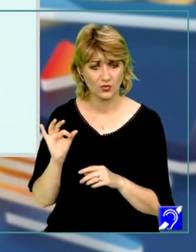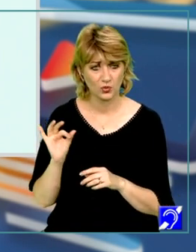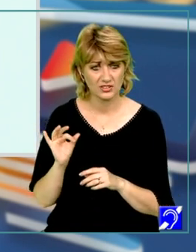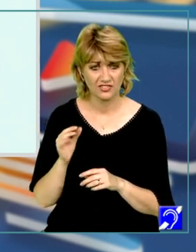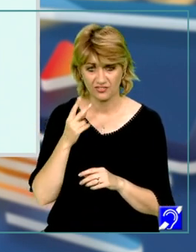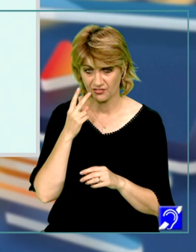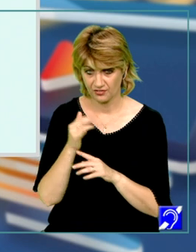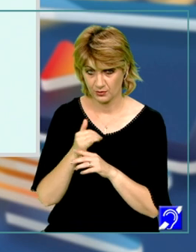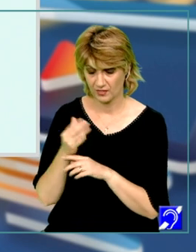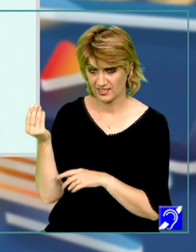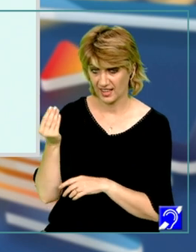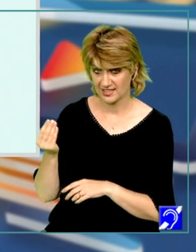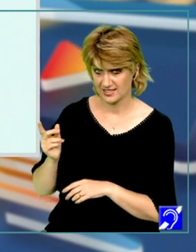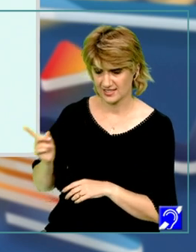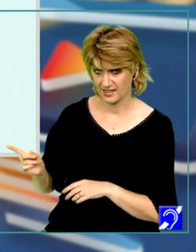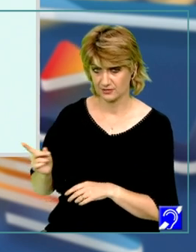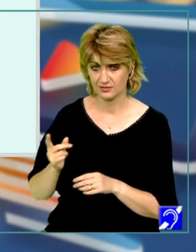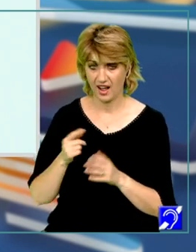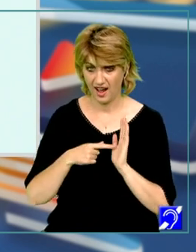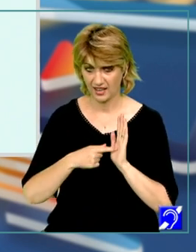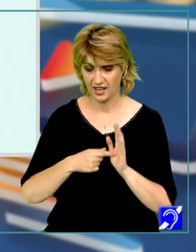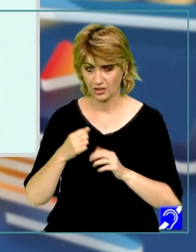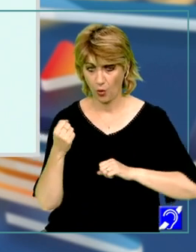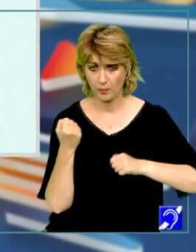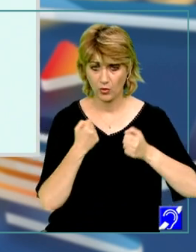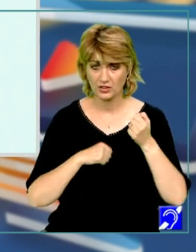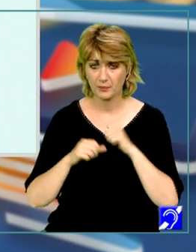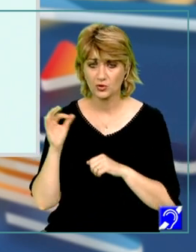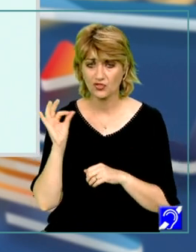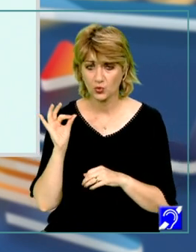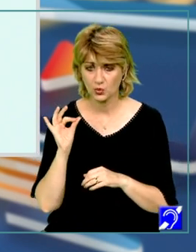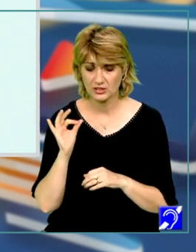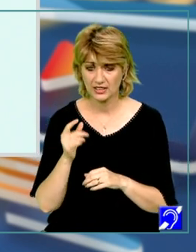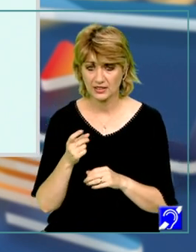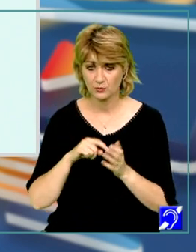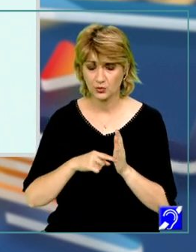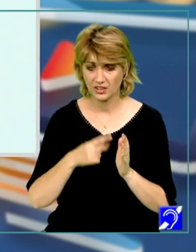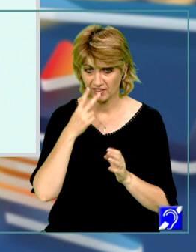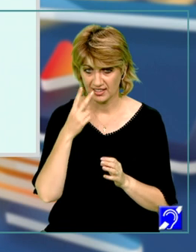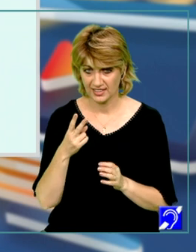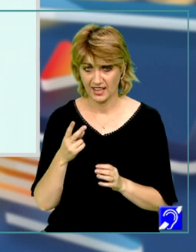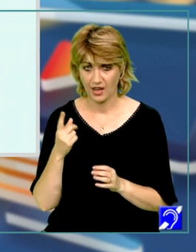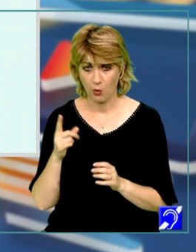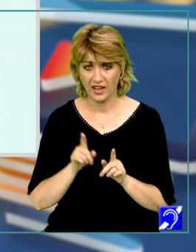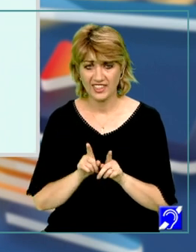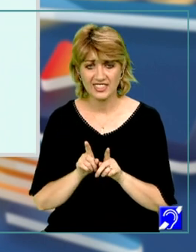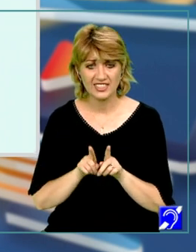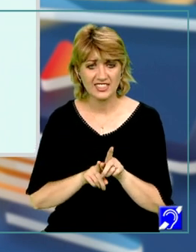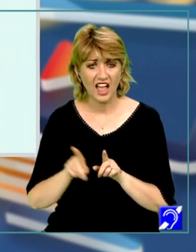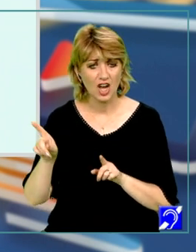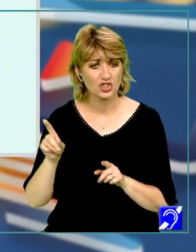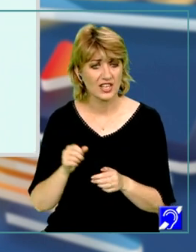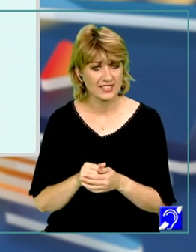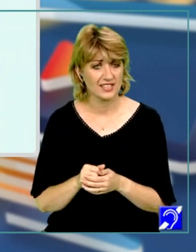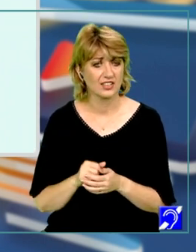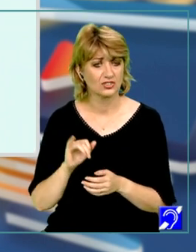desenul care sugerează comportamentul funcției din punct de vedere al existenței unei tangențe în punctul de